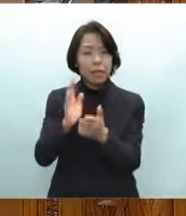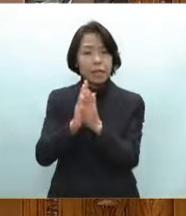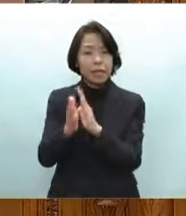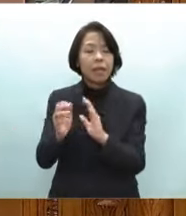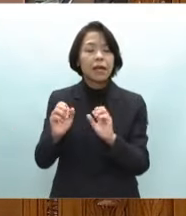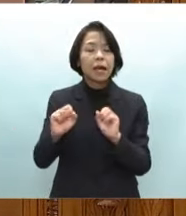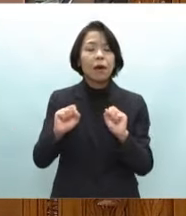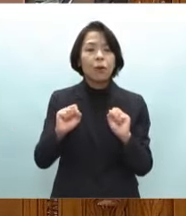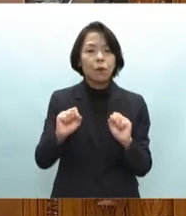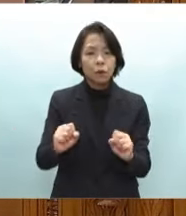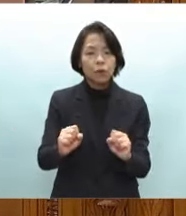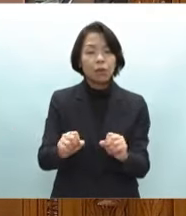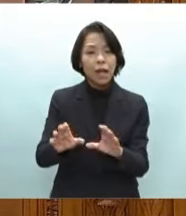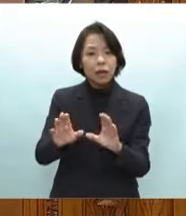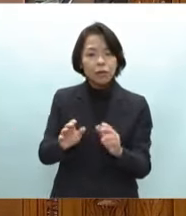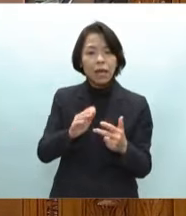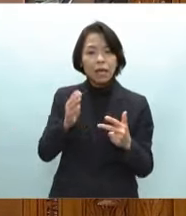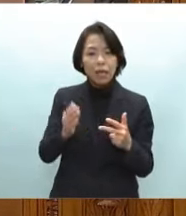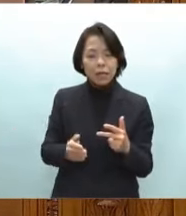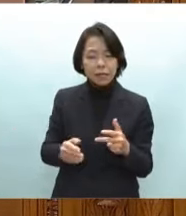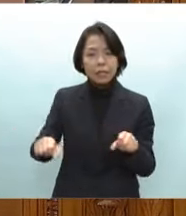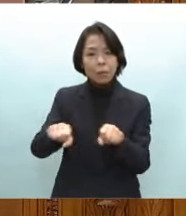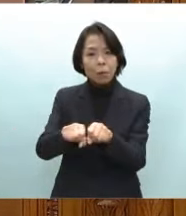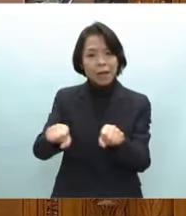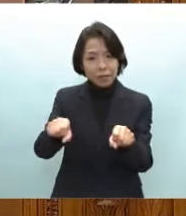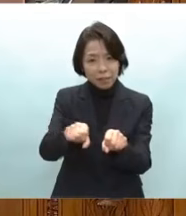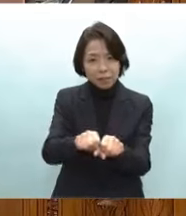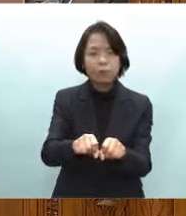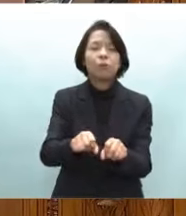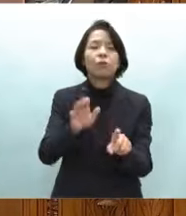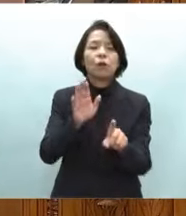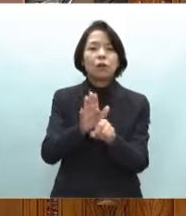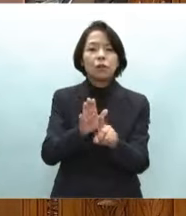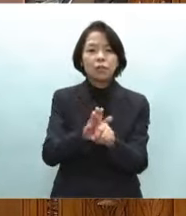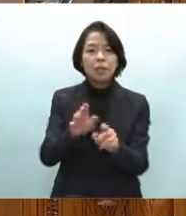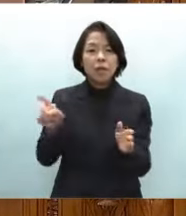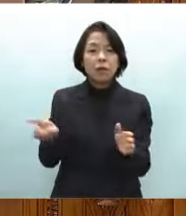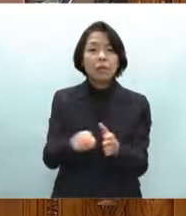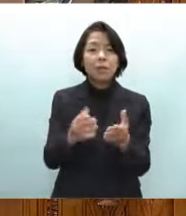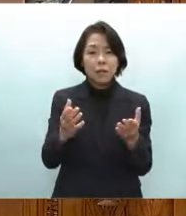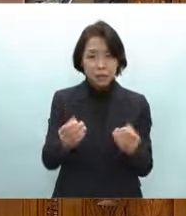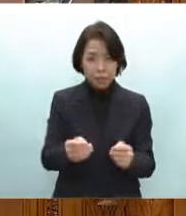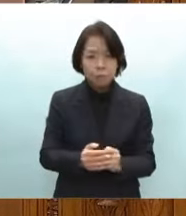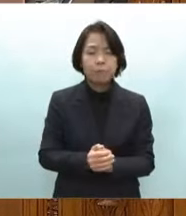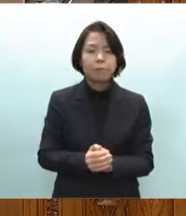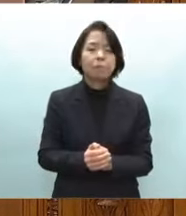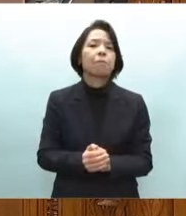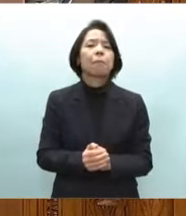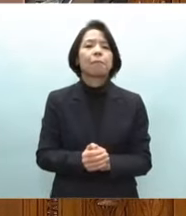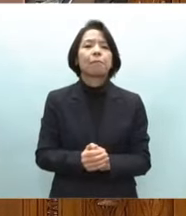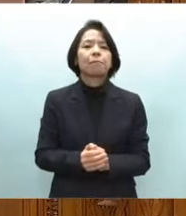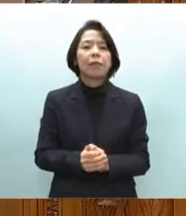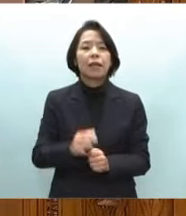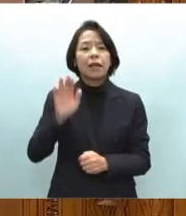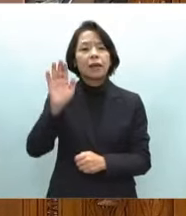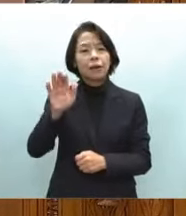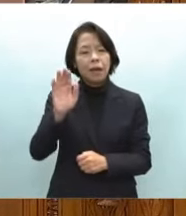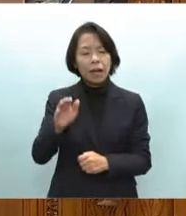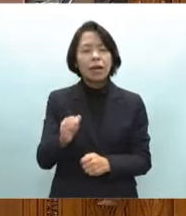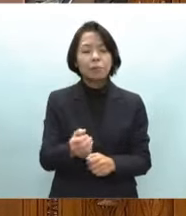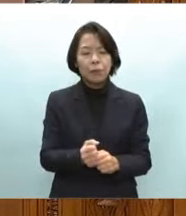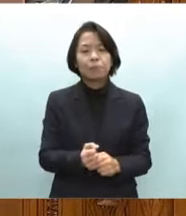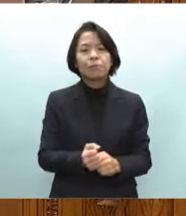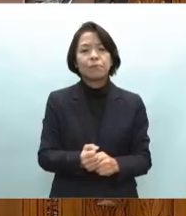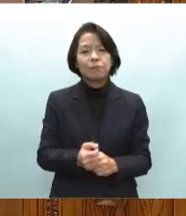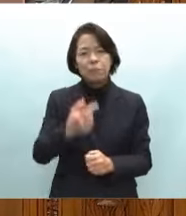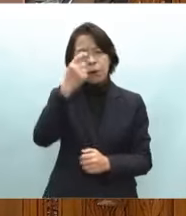います受入施設のマッチング等を支援してきたところでございます引き続き被災者お一人